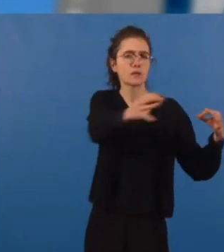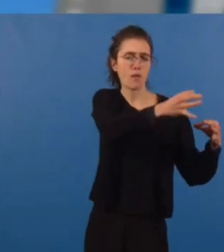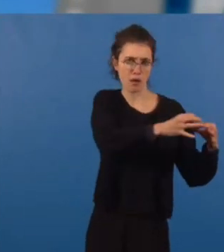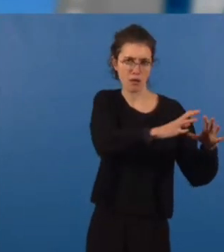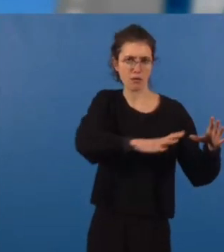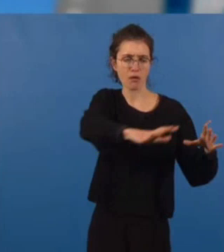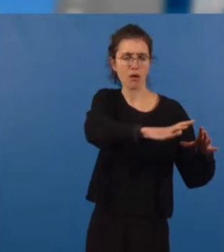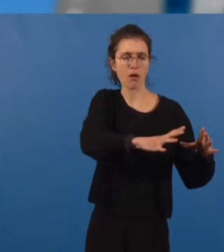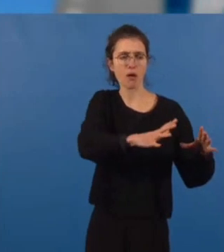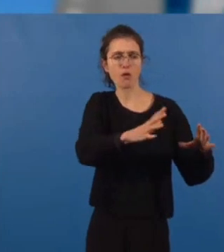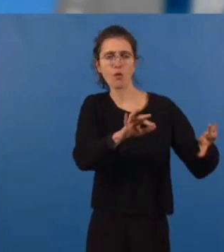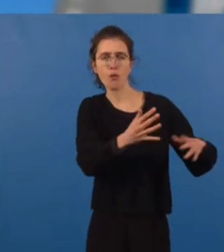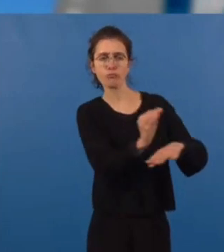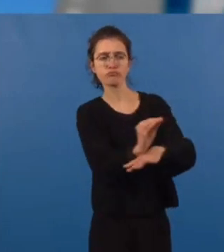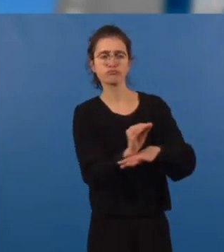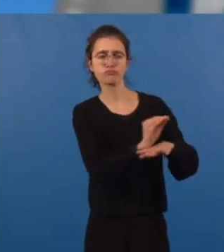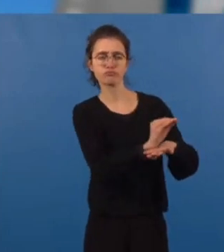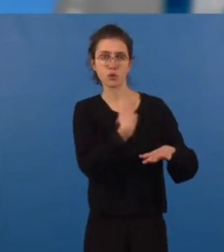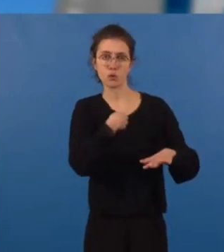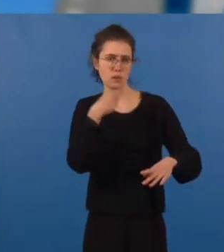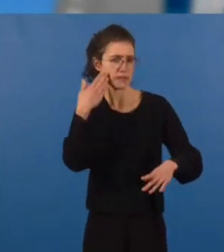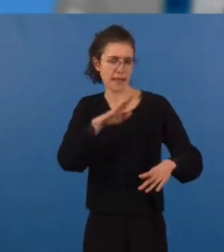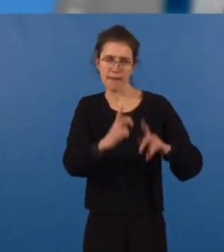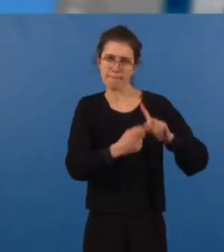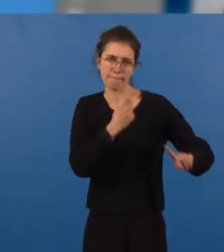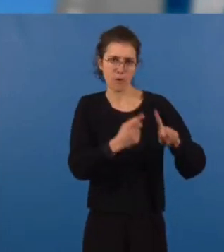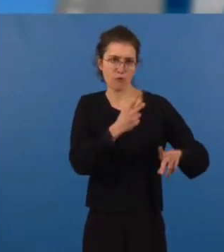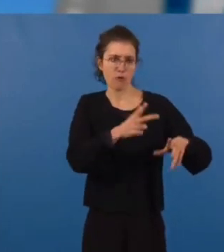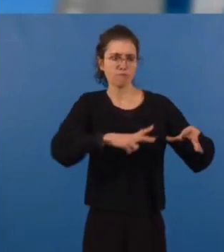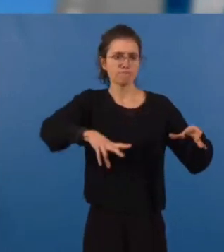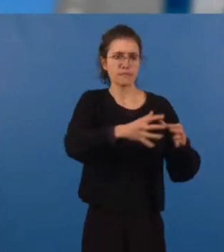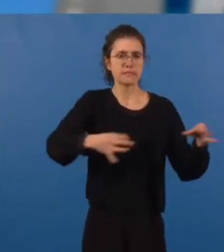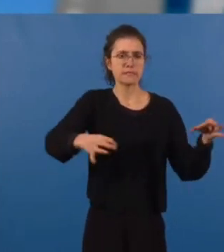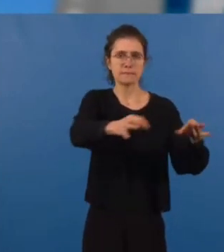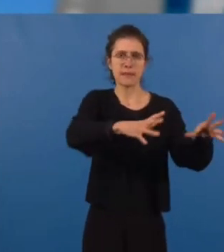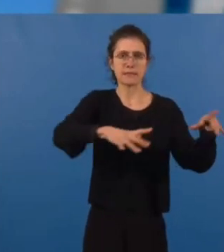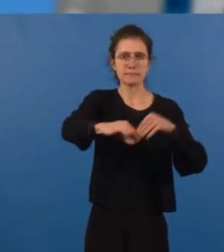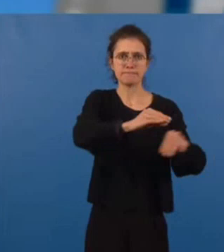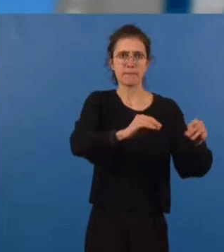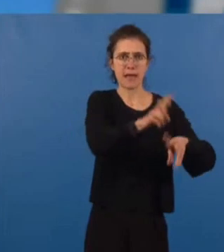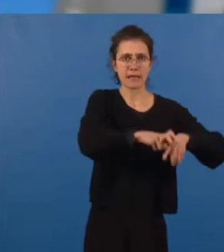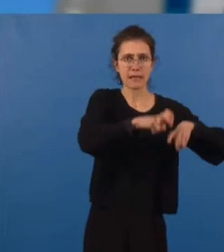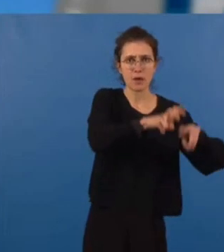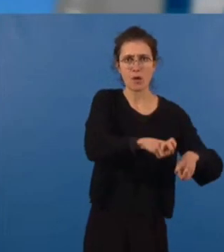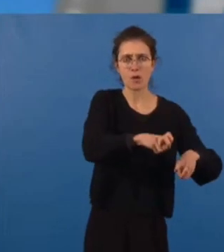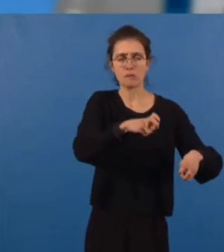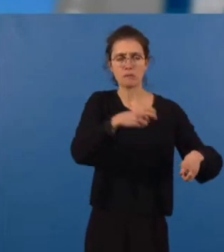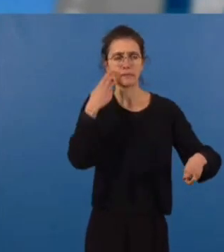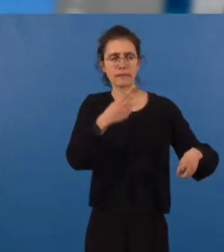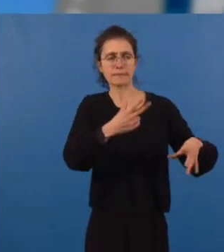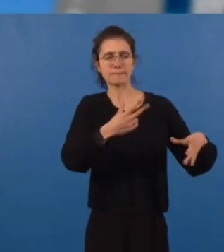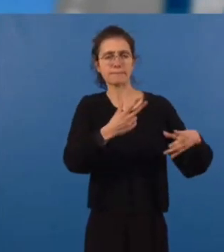insistons sur la nécessité de préserver les terres agricoles d'un étalement urbain non maîtrisé, en privilégiant clairement